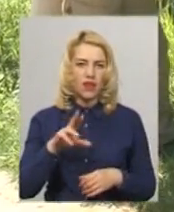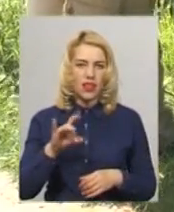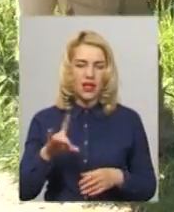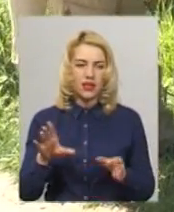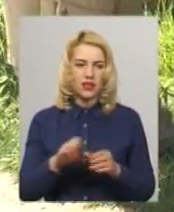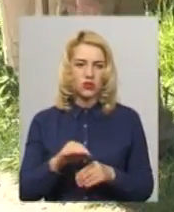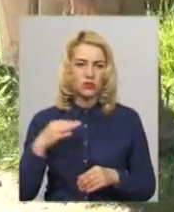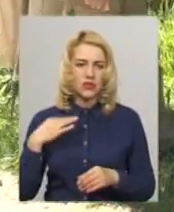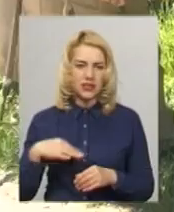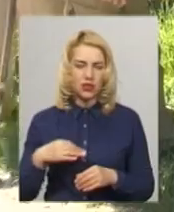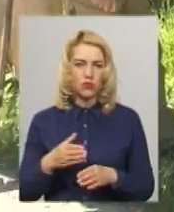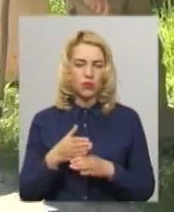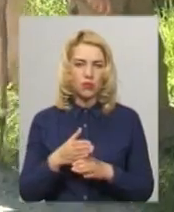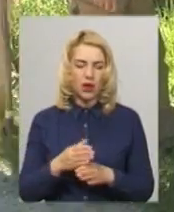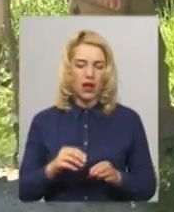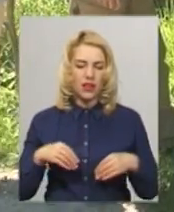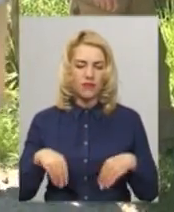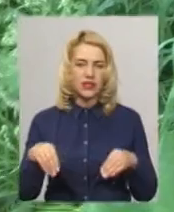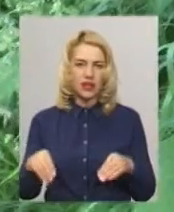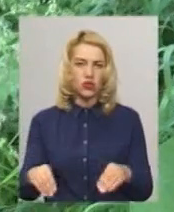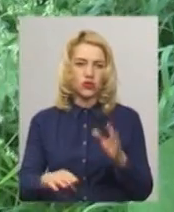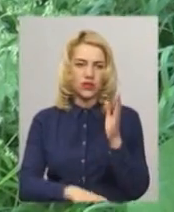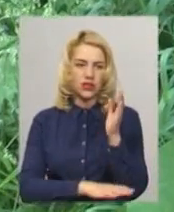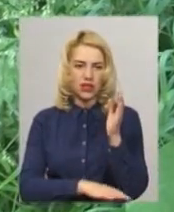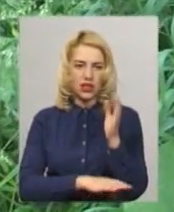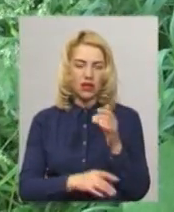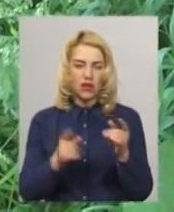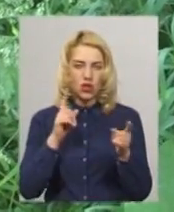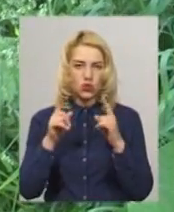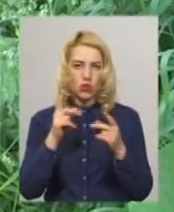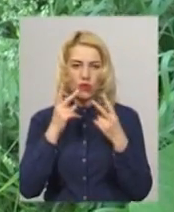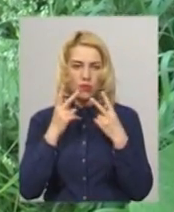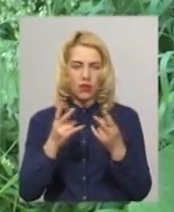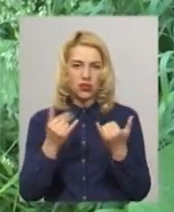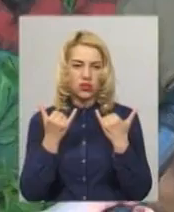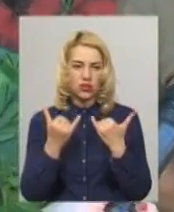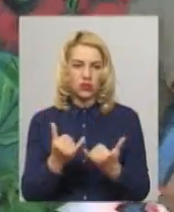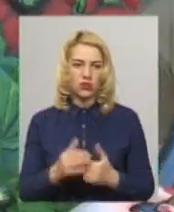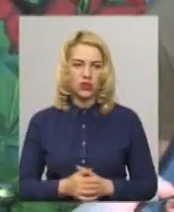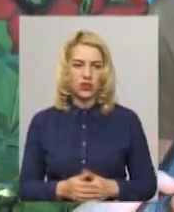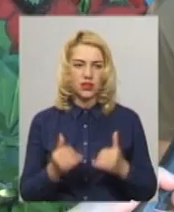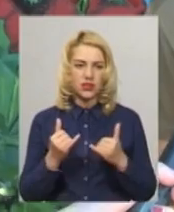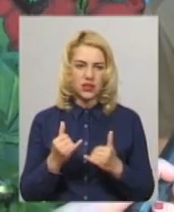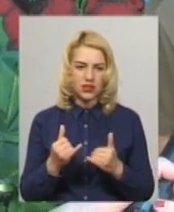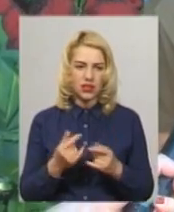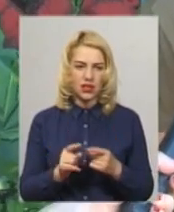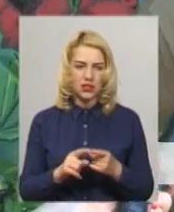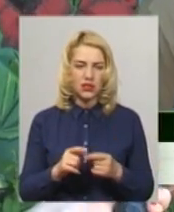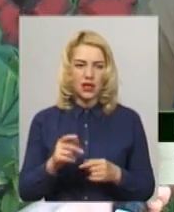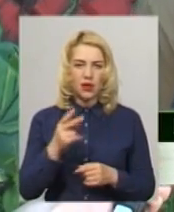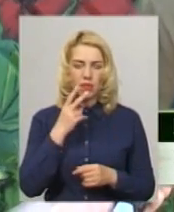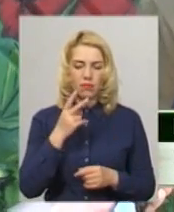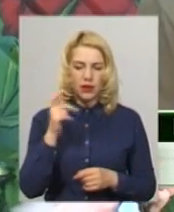допомагали висаджувати дерева на алеї Герої Небесної Сотні. Каже, шукований побаченим тут сьогодні. Зараз на теперішній час приїхавши